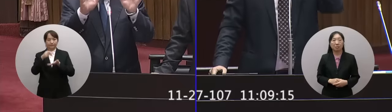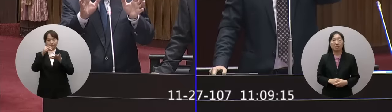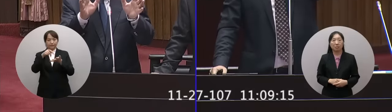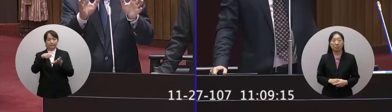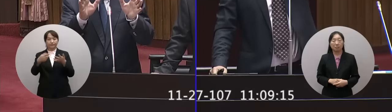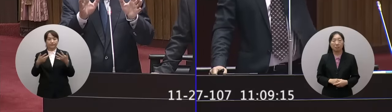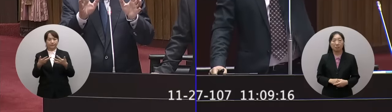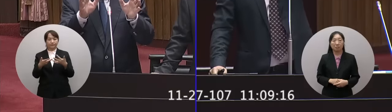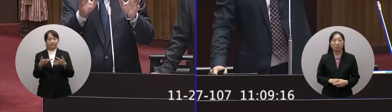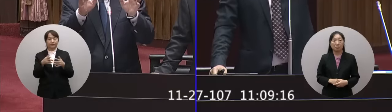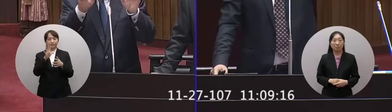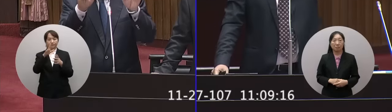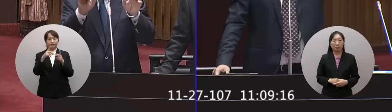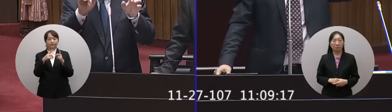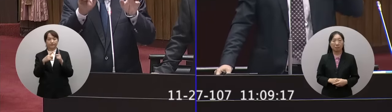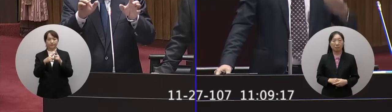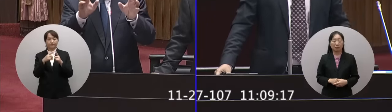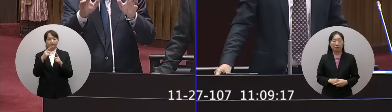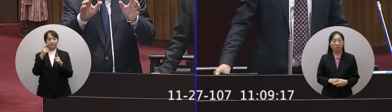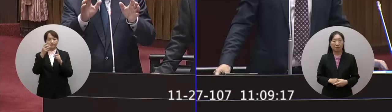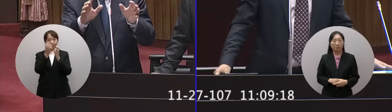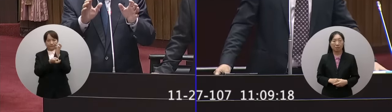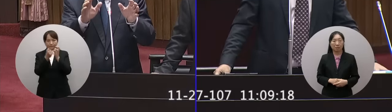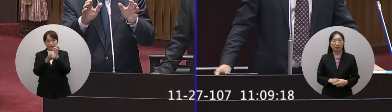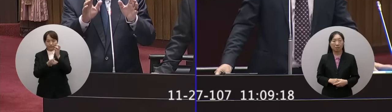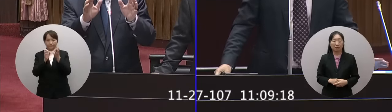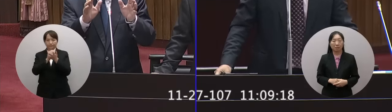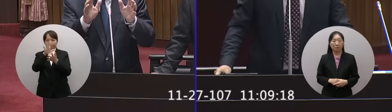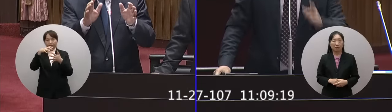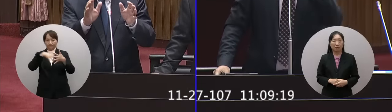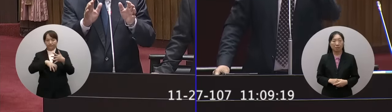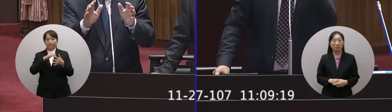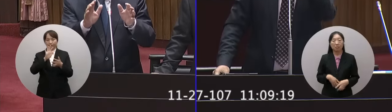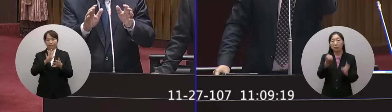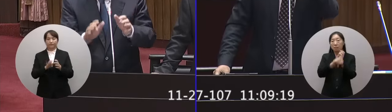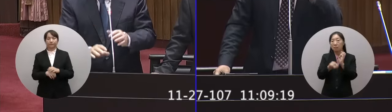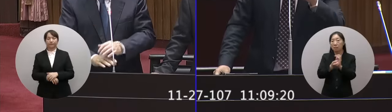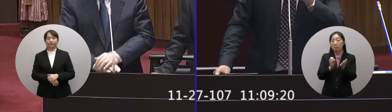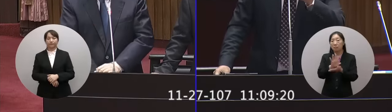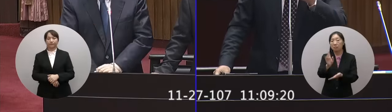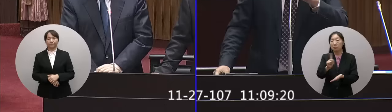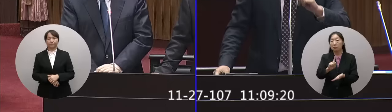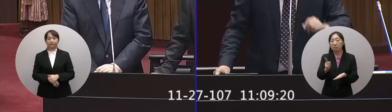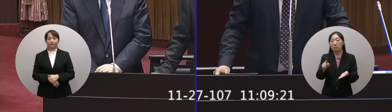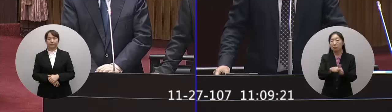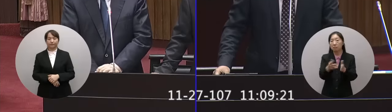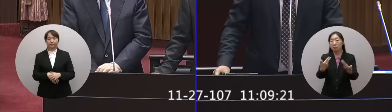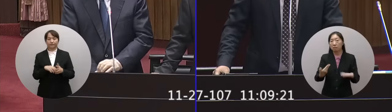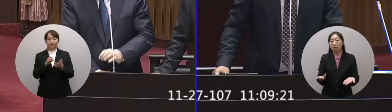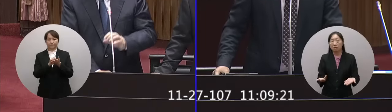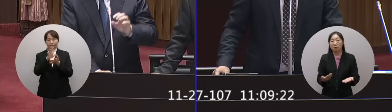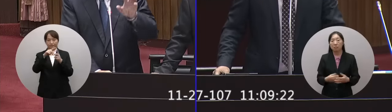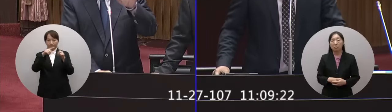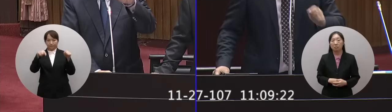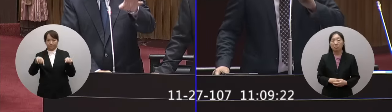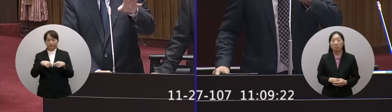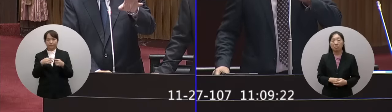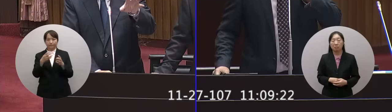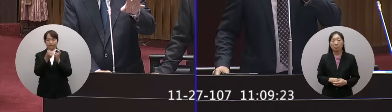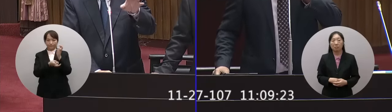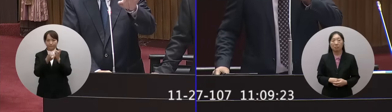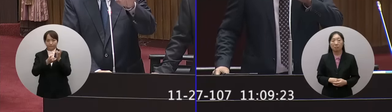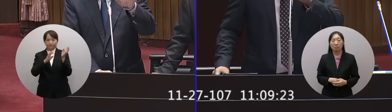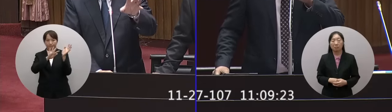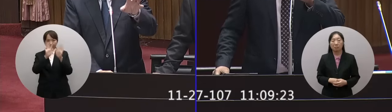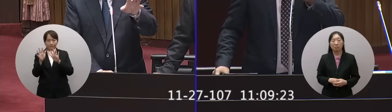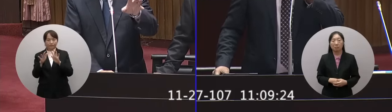講的這些問題我們在詳細的報告裡面都有好 詳細報告什麼時候提出來這個報告我們在詳細